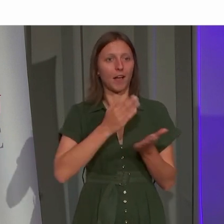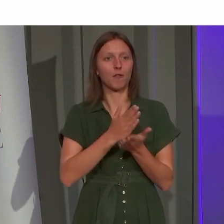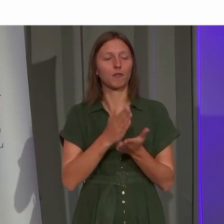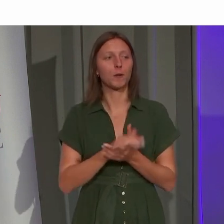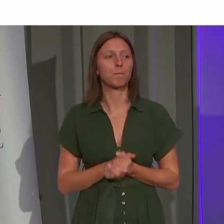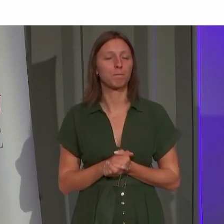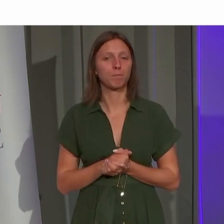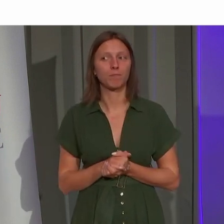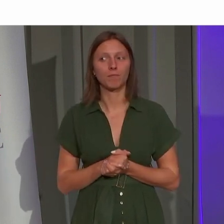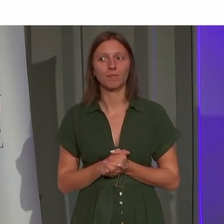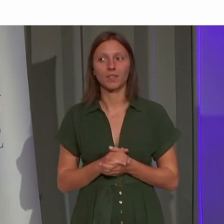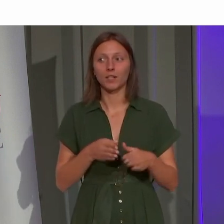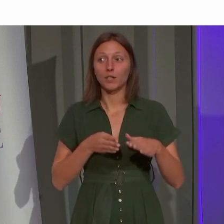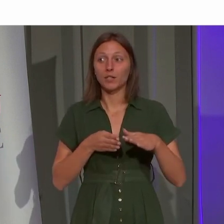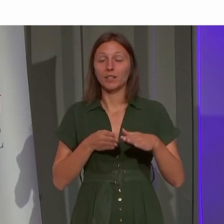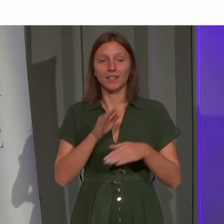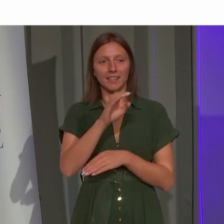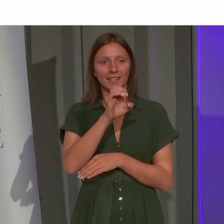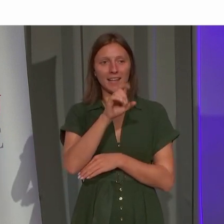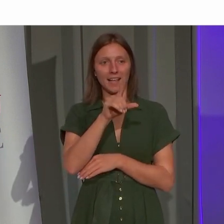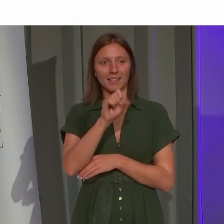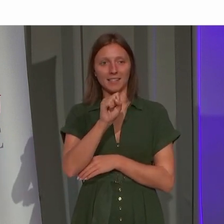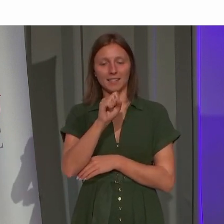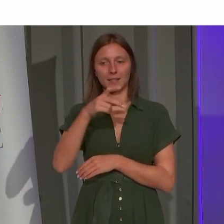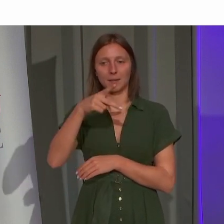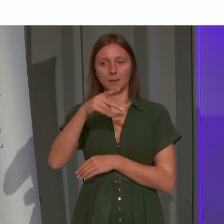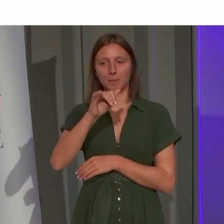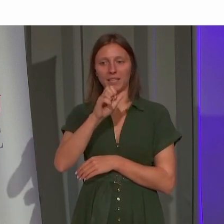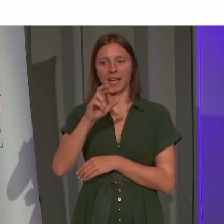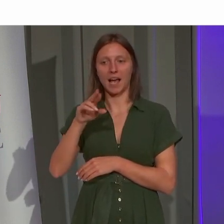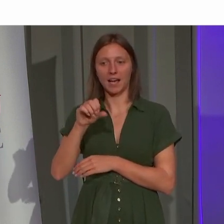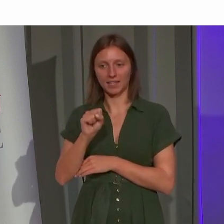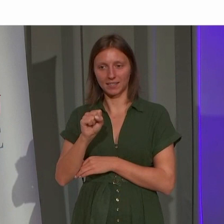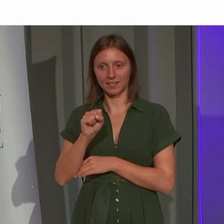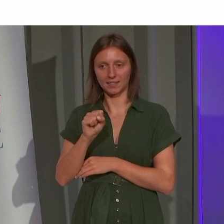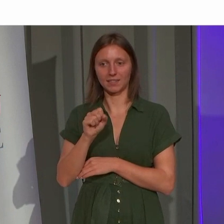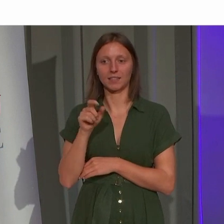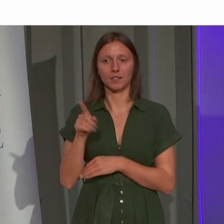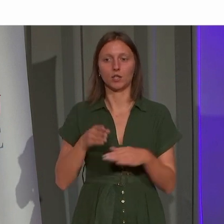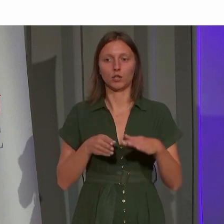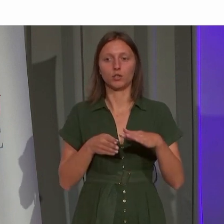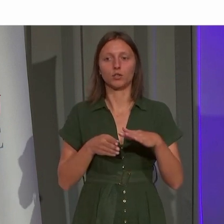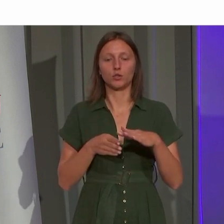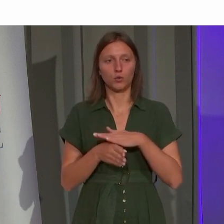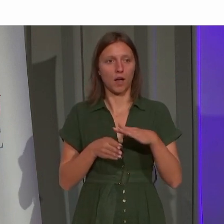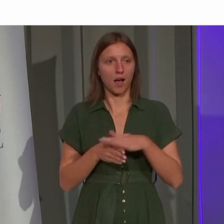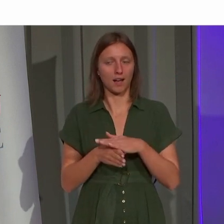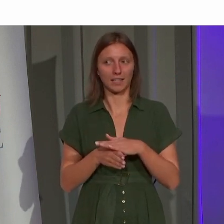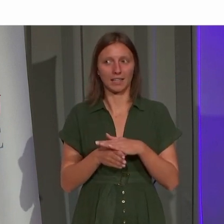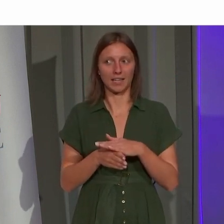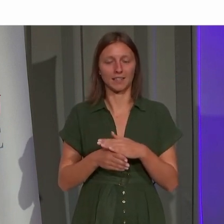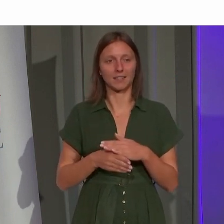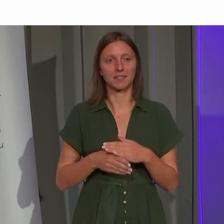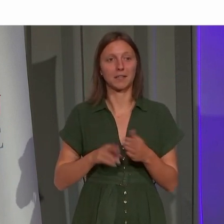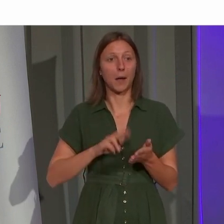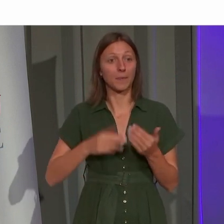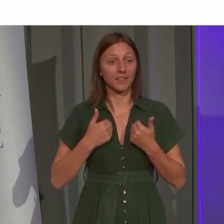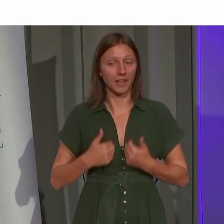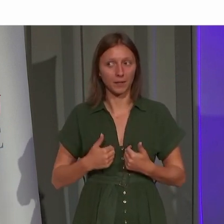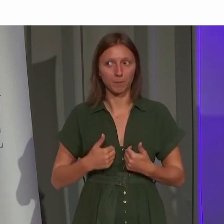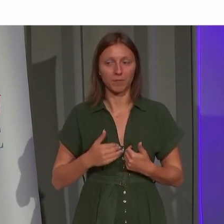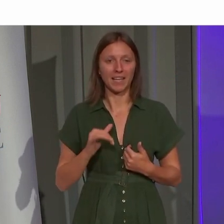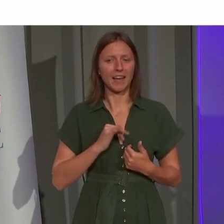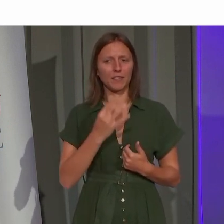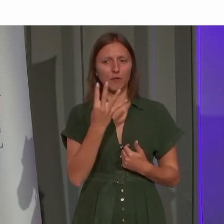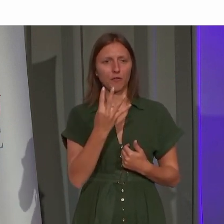toegankelijkheidsambtenaar is Els Pieraerts. Het plan waaraan ze de voorbije periode al heeft gewerkt, steunt op vier